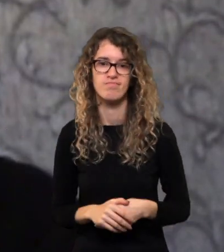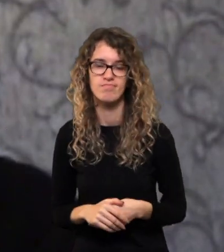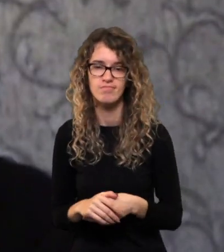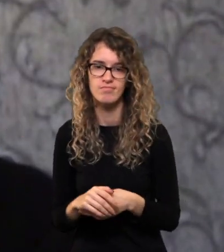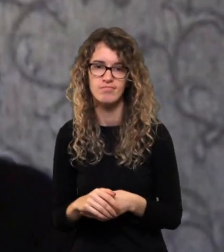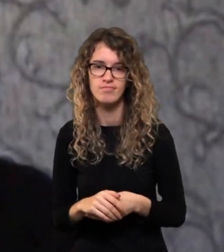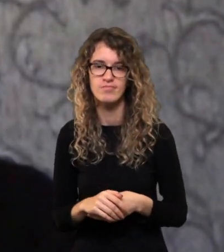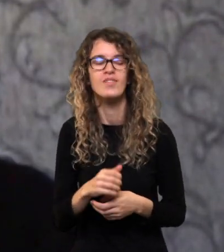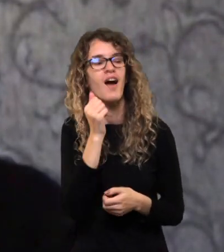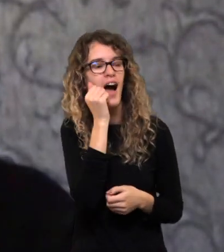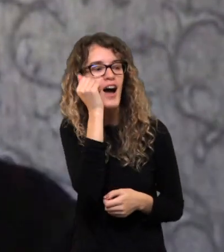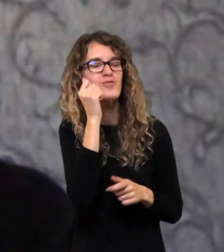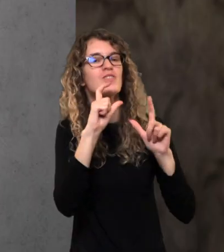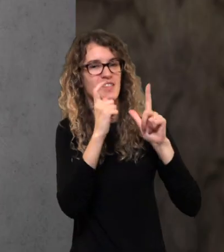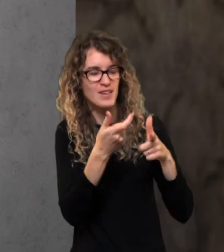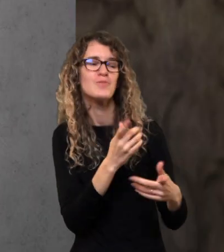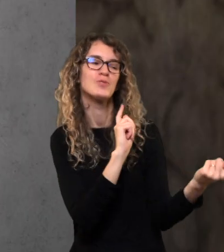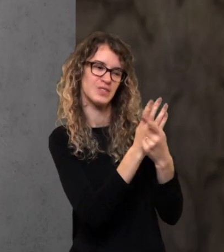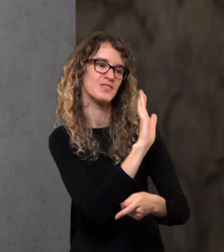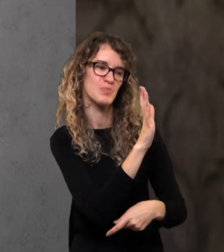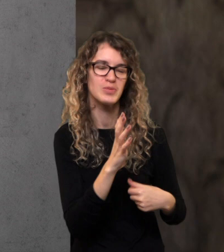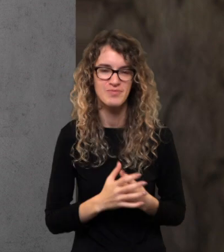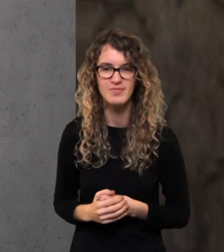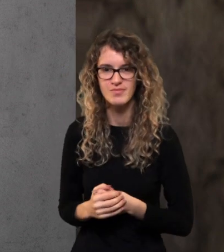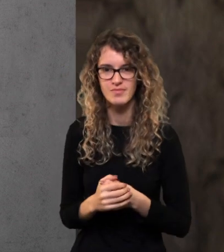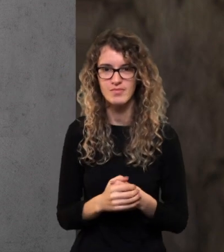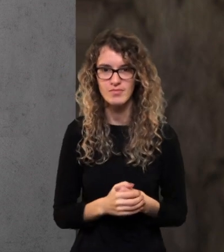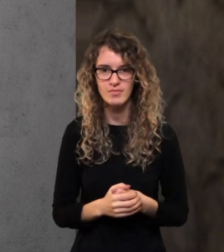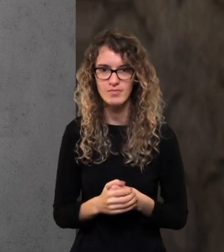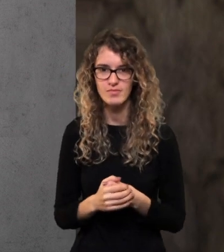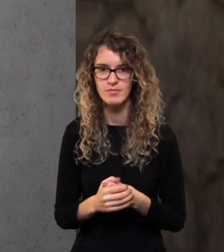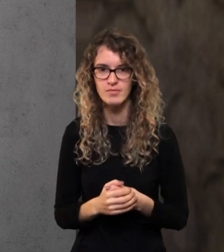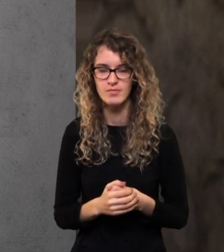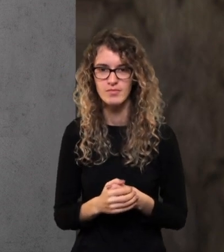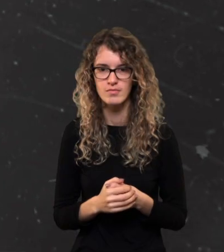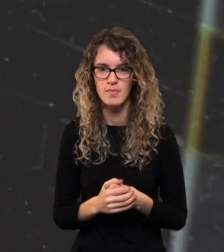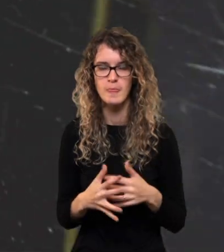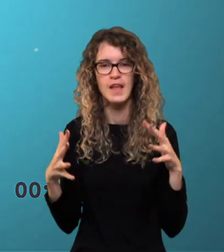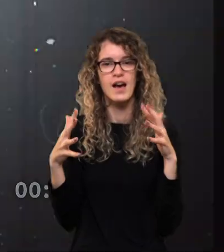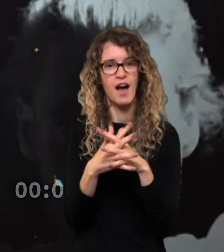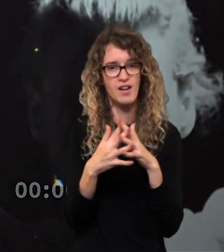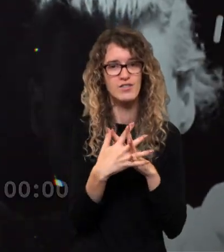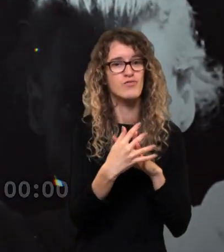Arba sunaikinskas nors iškeršytojų. Ačiū Jums už dėmesį, ačiū Jums už atsakymus.